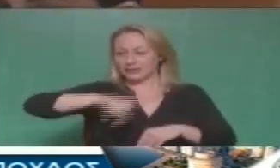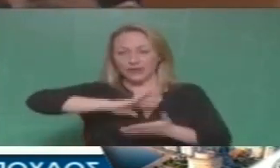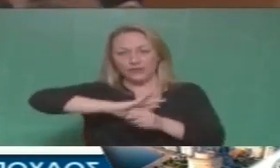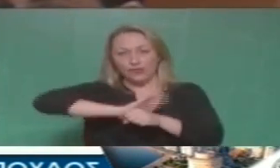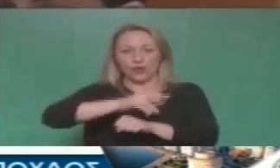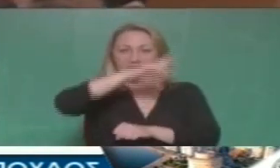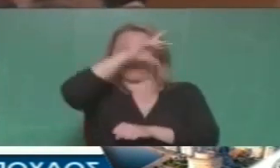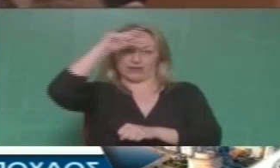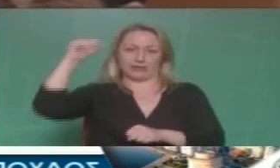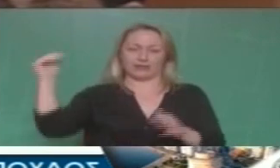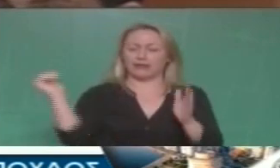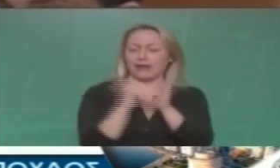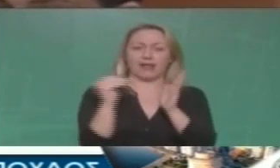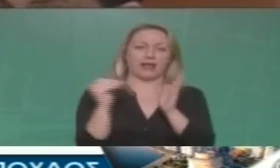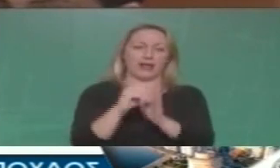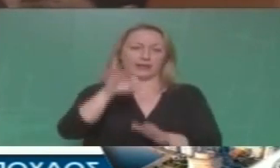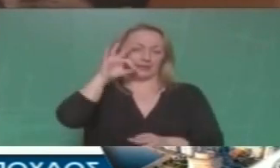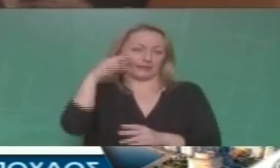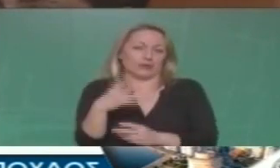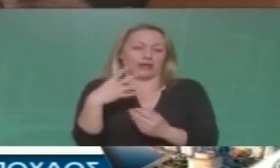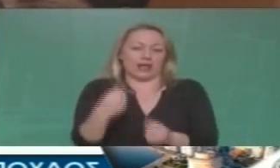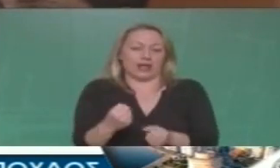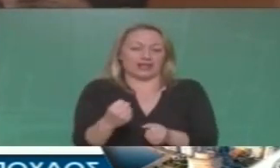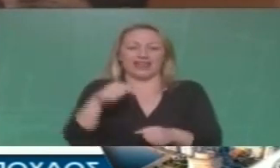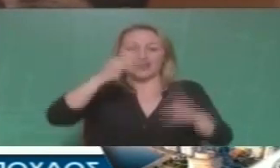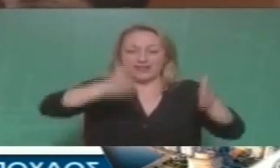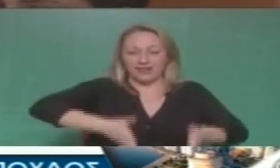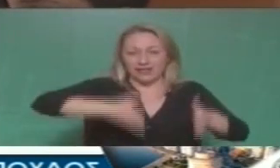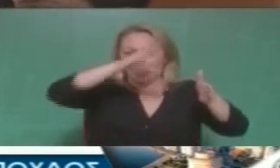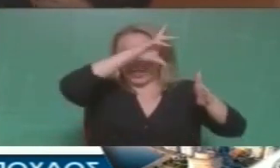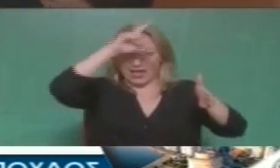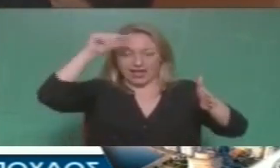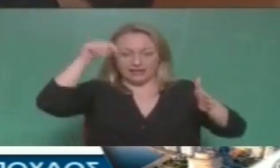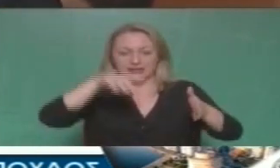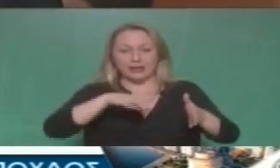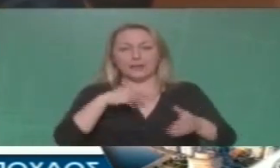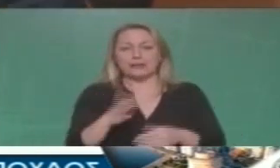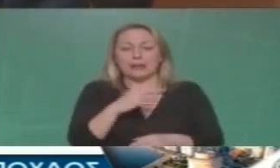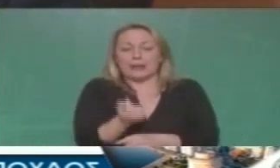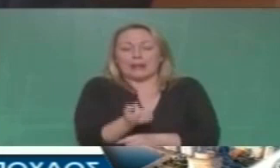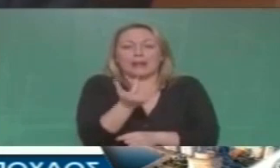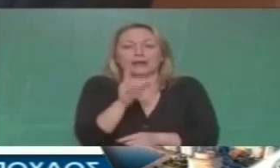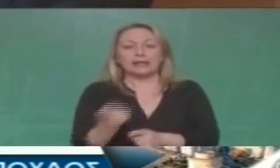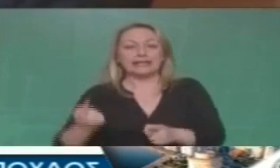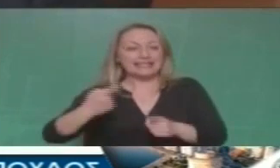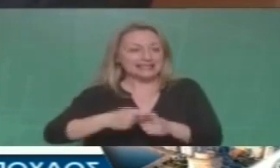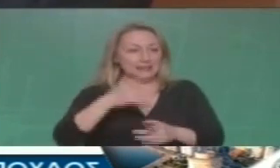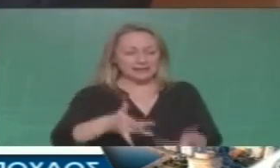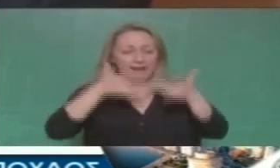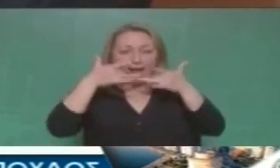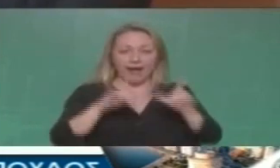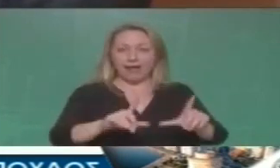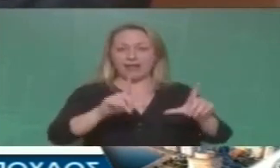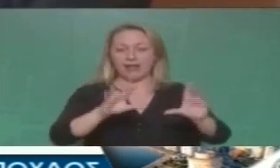με δεκάδες χιλιάδες φοιτητές ή βρίσκονται είναι για ελάξιους φοιτητές και είναι σε αθλιότατη κατάσταση